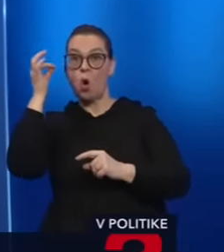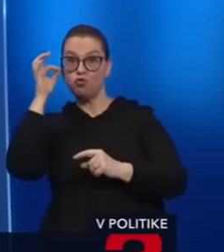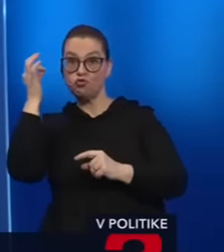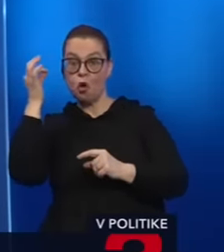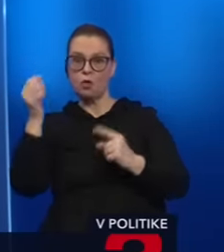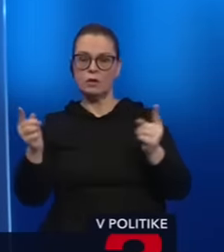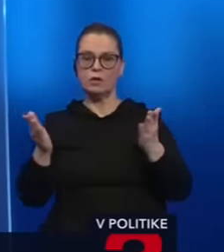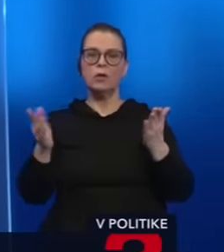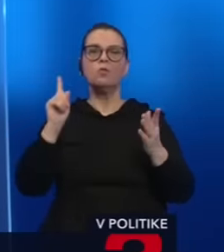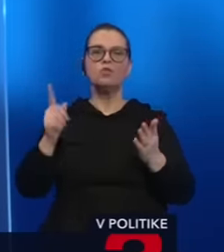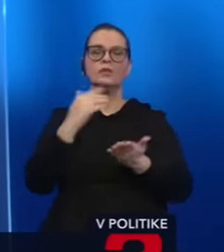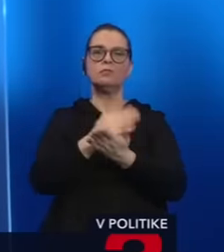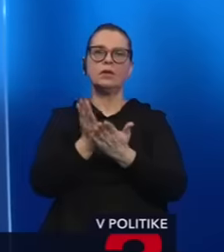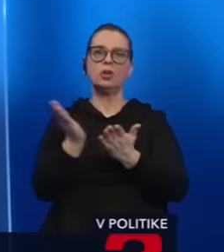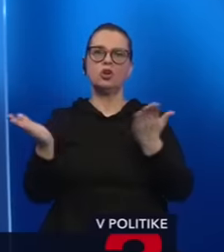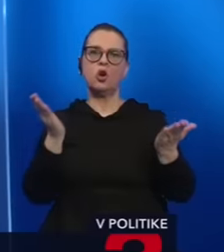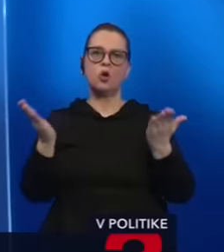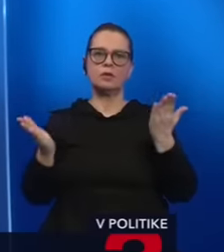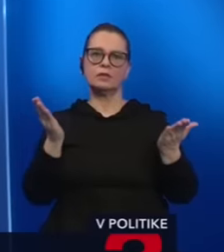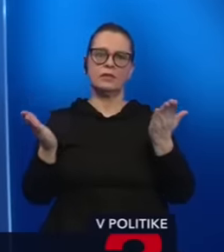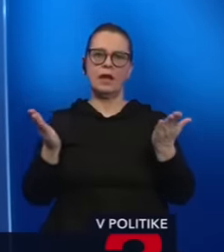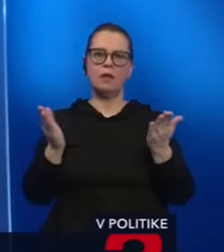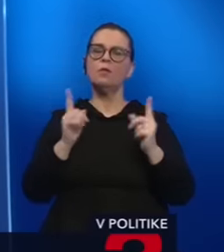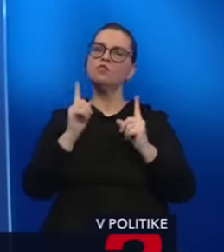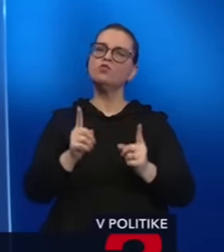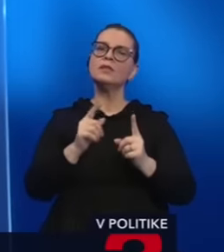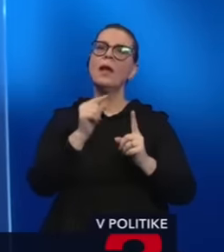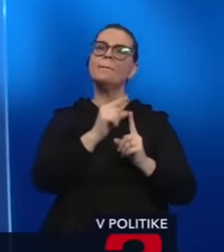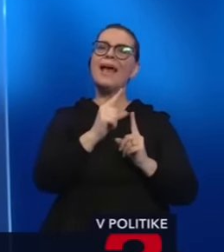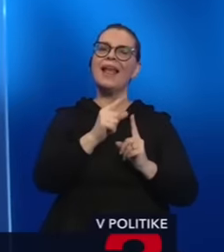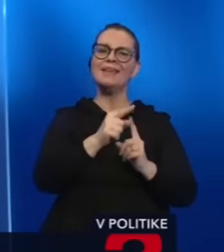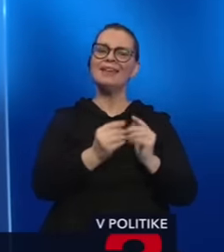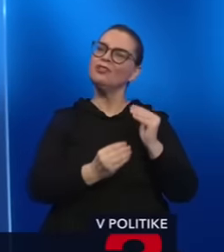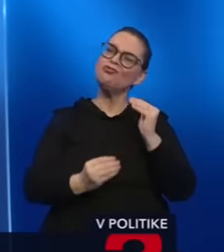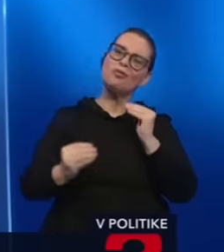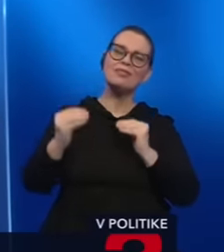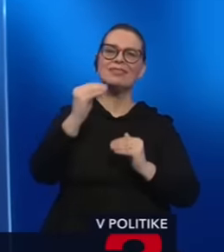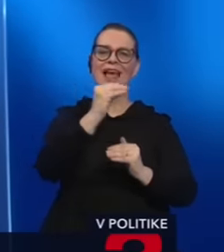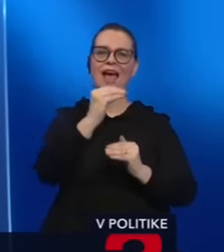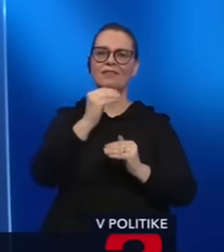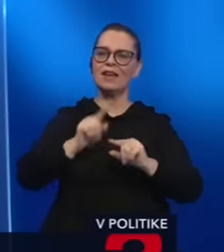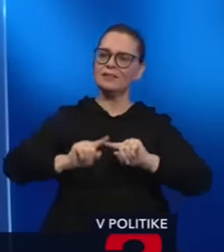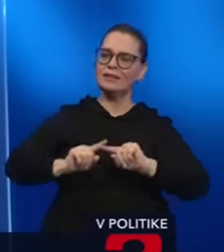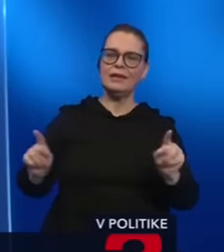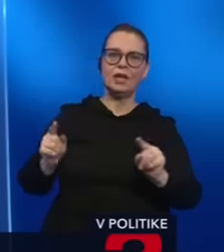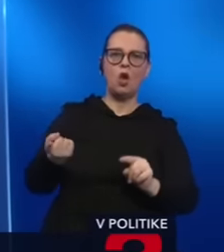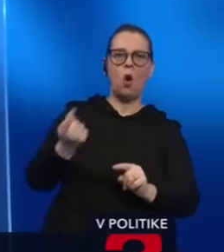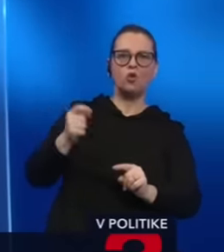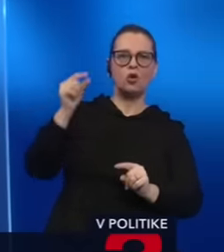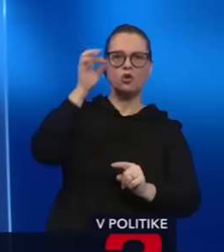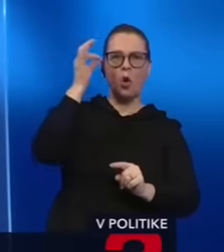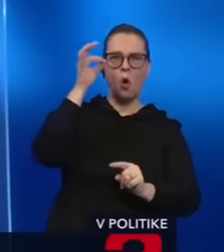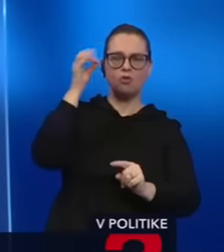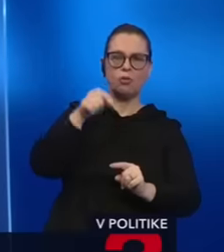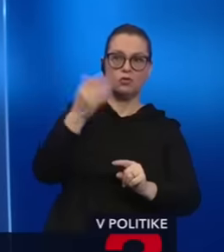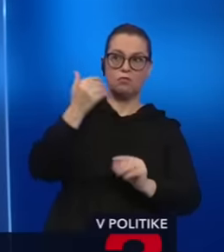Korčokom. To som vždy hovoril, že by malo byť v záujme pána Pellegríneho, aby sa čo najviac začítateľne vedel od Korčoka odlišiť, pretože toto sa udialo